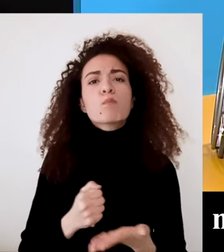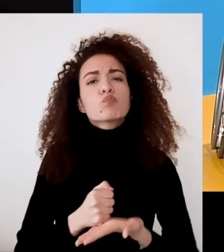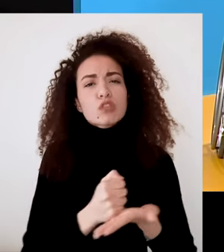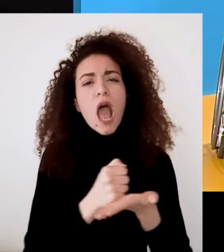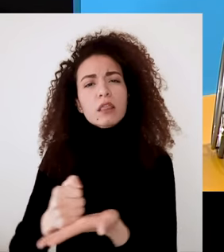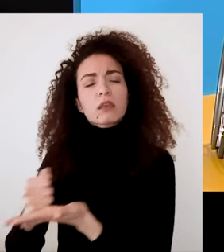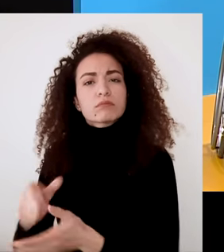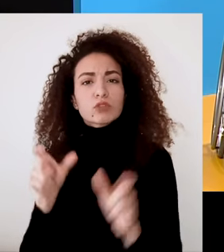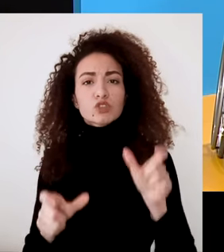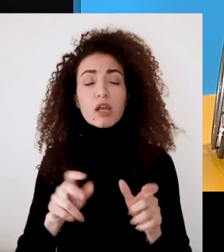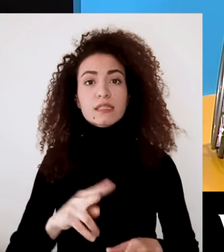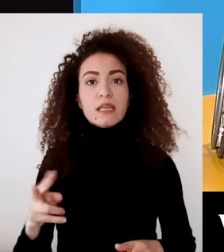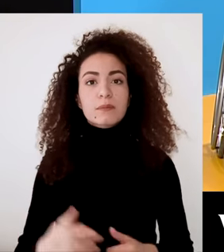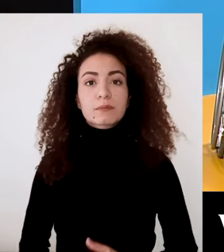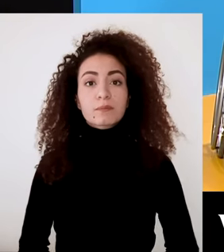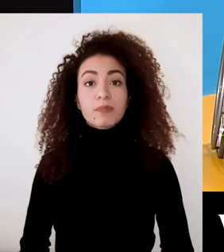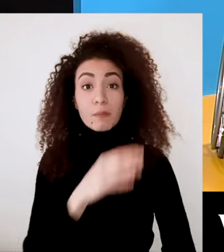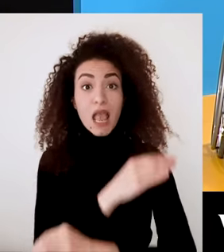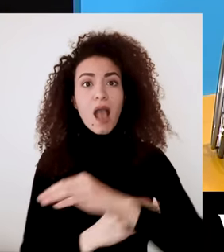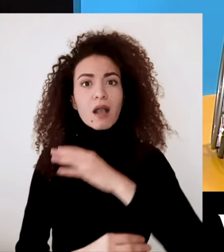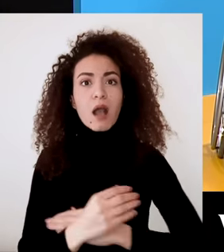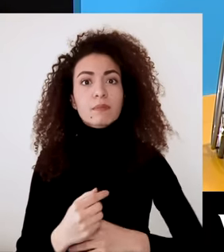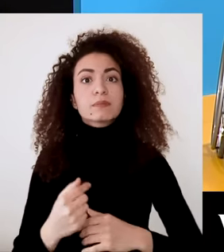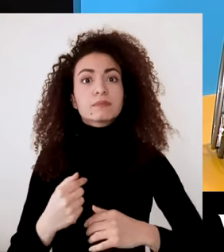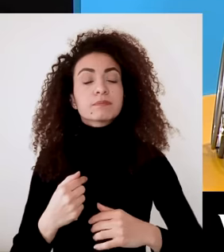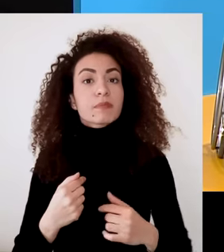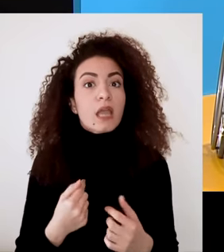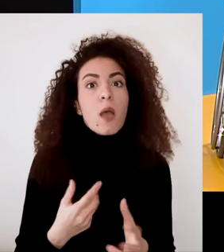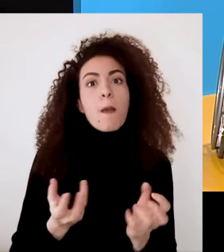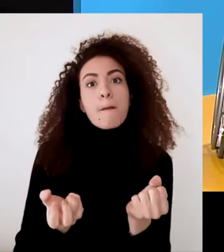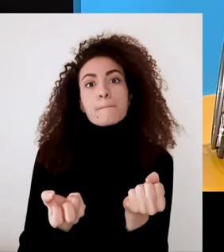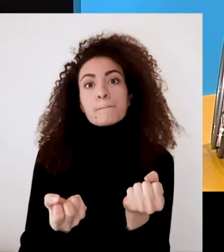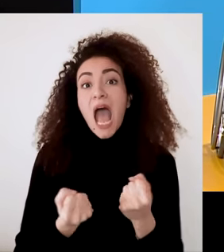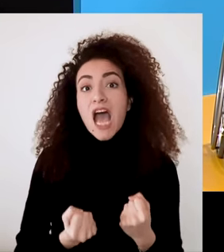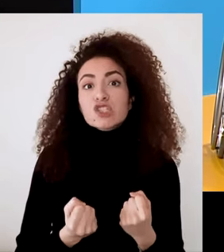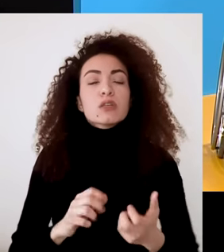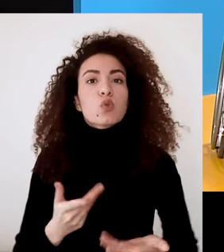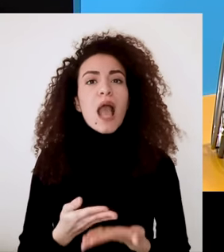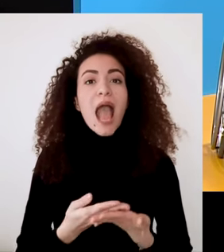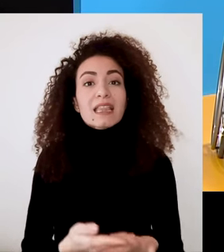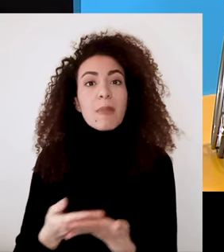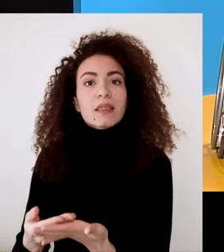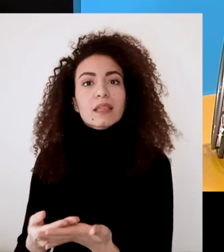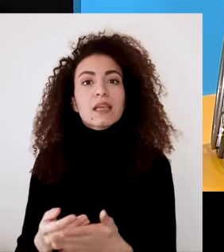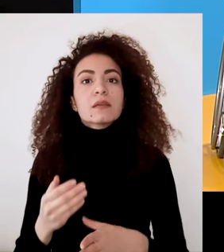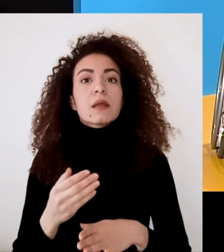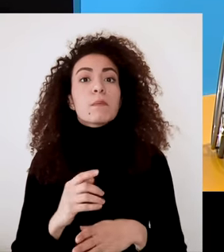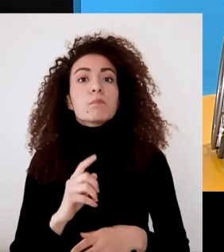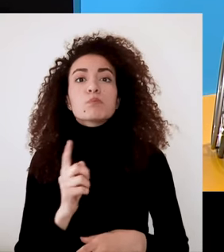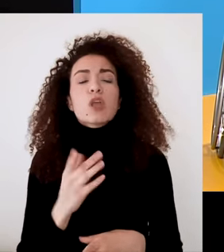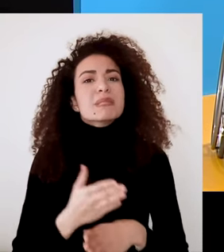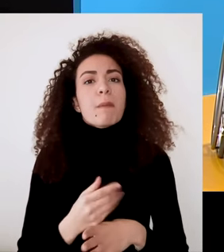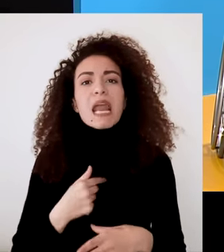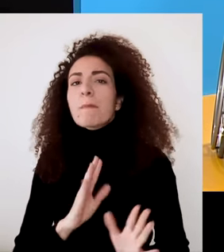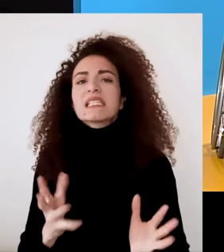بحالة الإعاقة اللي بيجعل حاجة لخدمات الآخرين متصل بشيء من الشعور بالعجز ليس الحاجة